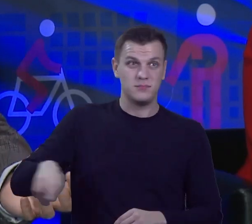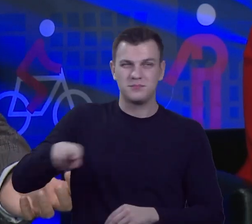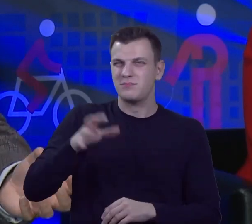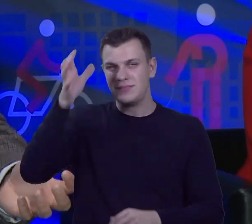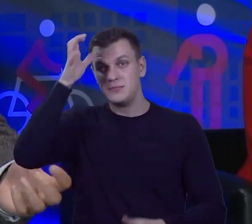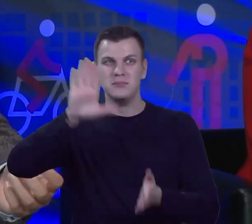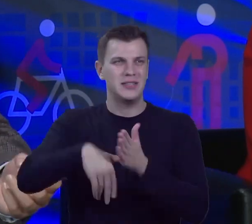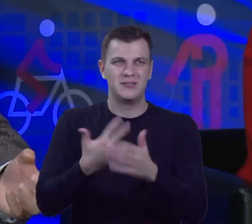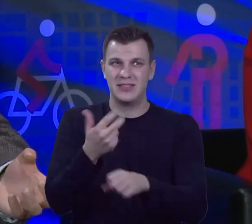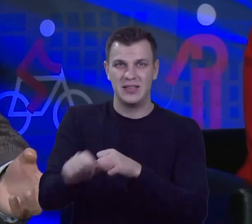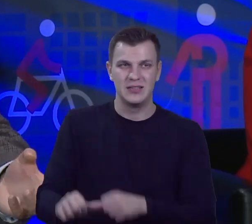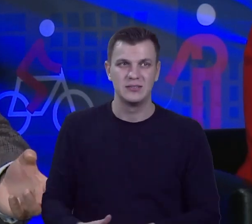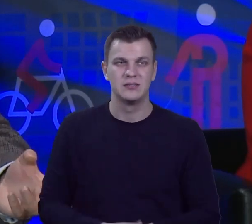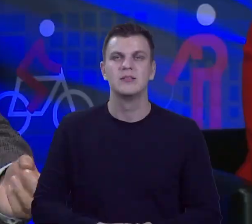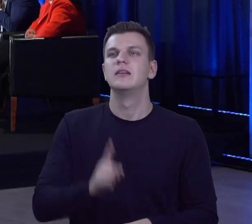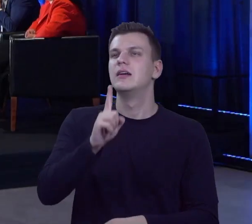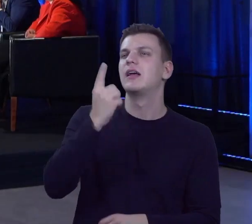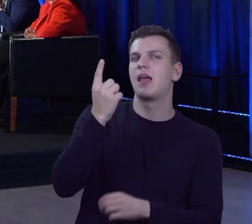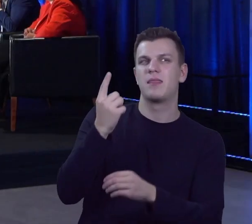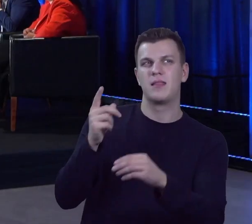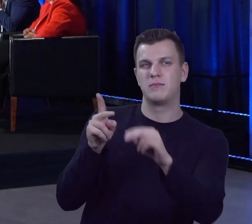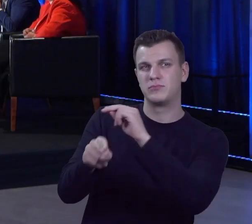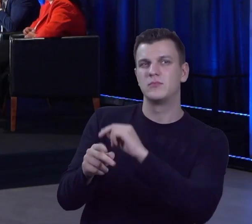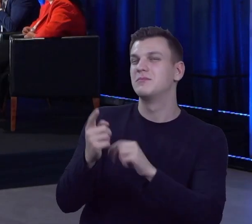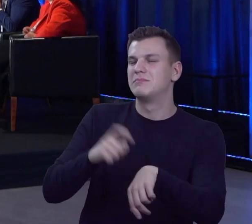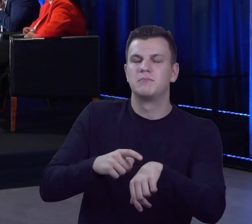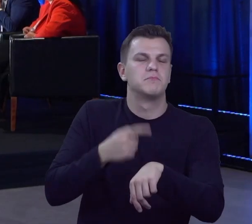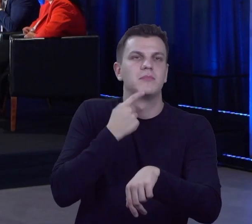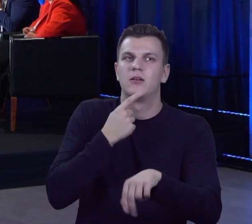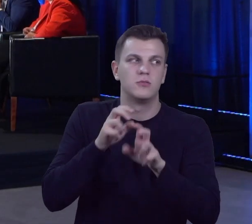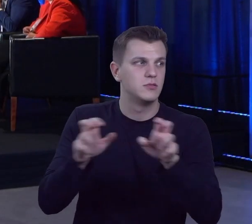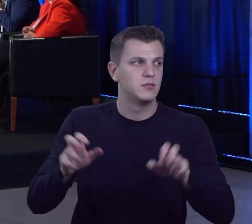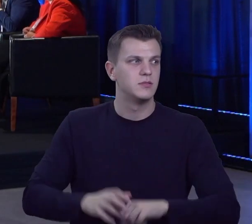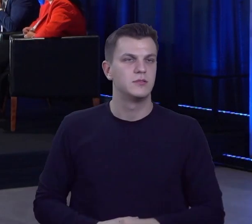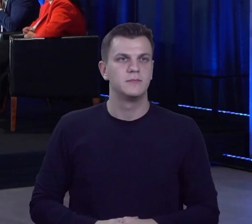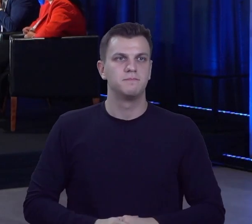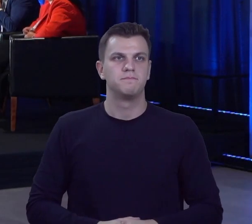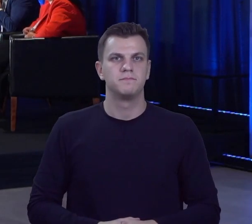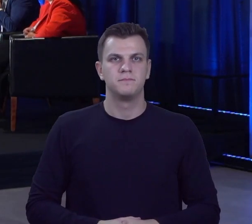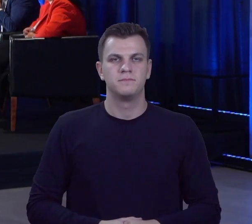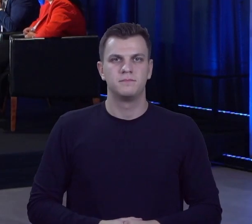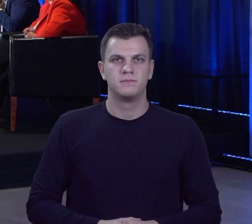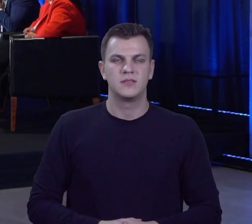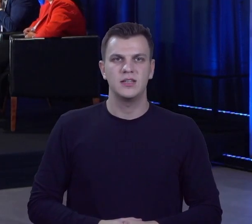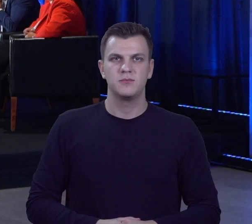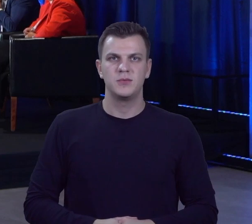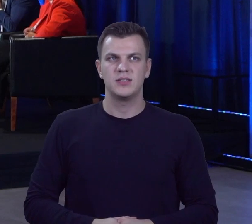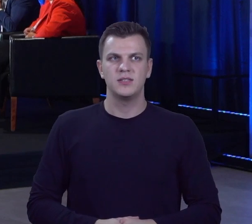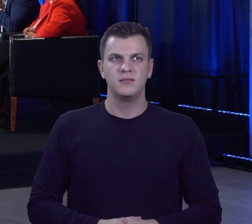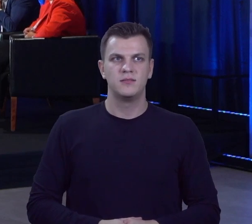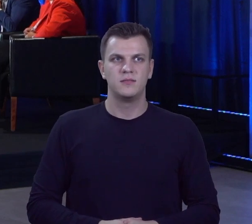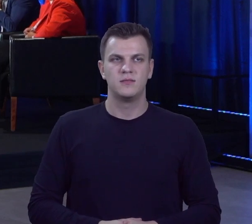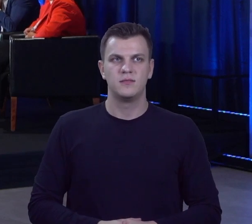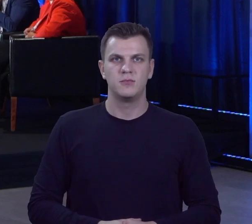urbanistami. No ale to jedno, panie Burmistrzu, muszę przerwać, bo mamy bardzo mało czasu. Jedno jest powiązane z drugim. Pan powiedział, że ludzi sensownych